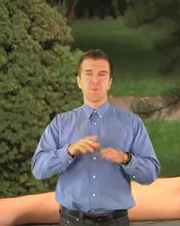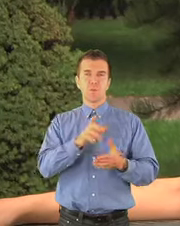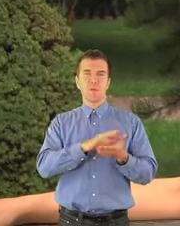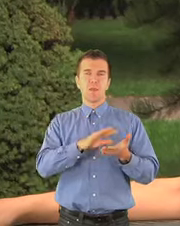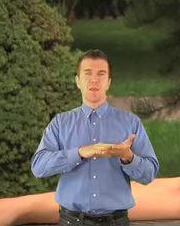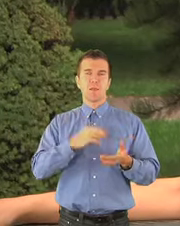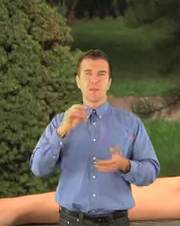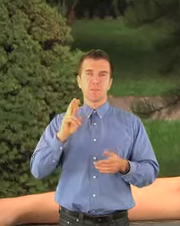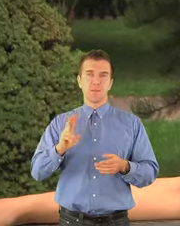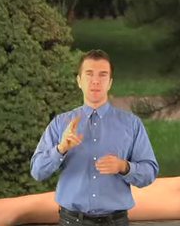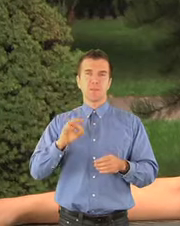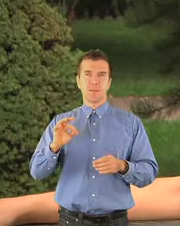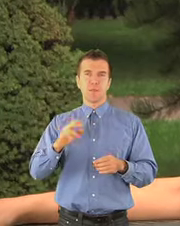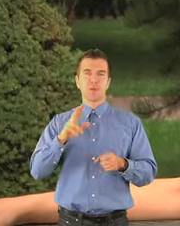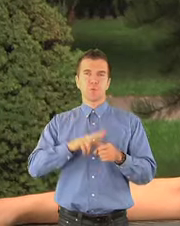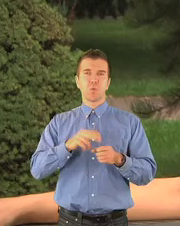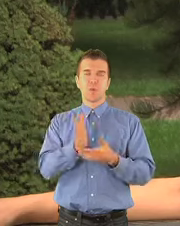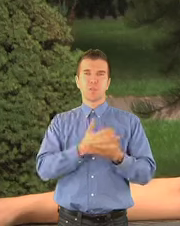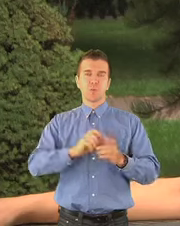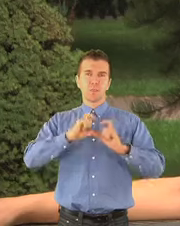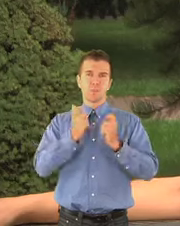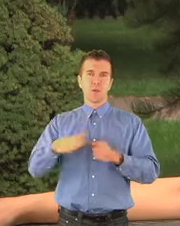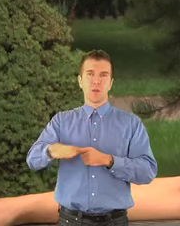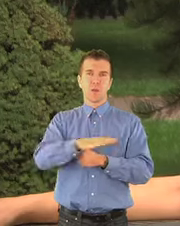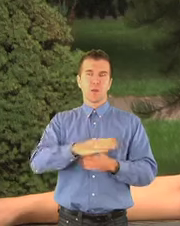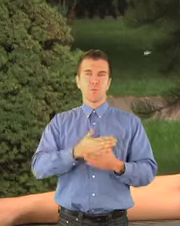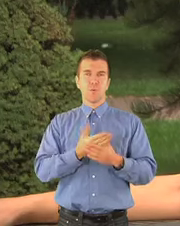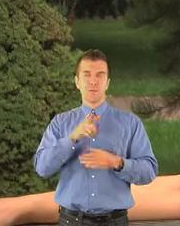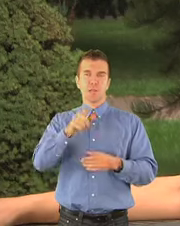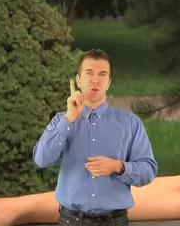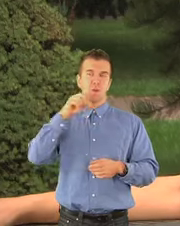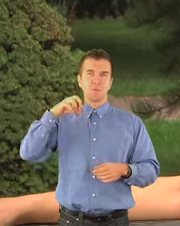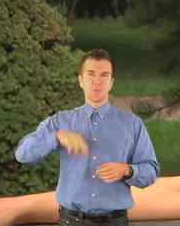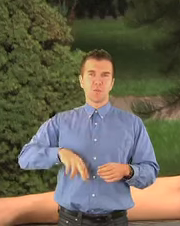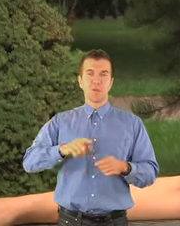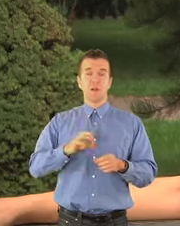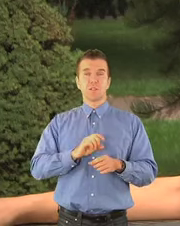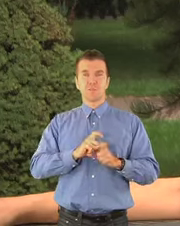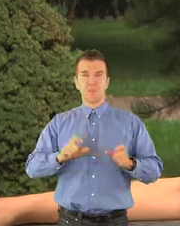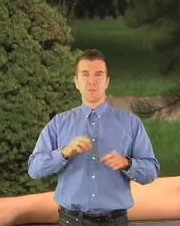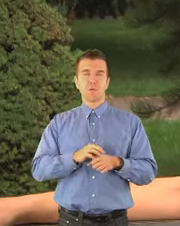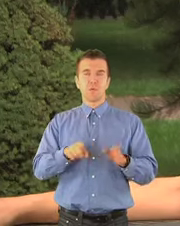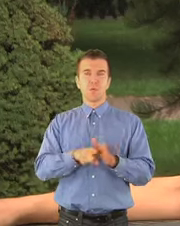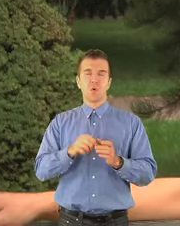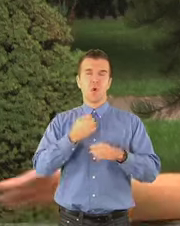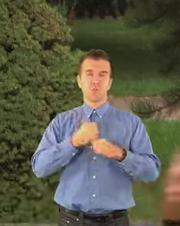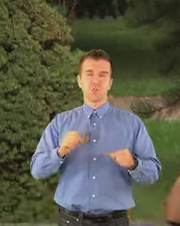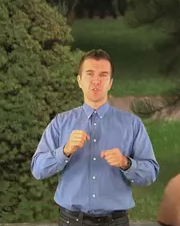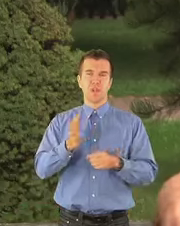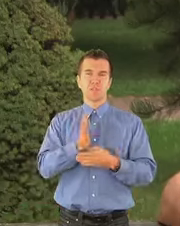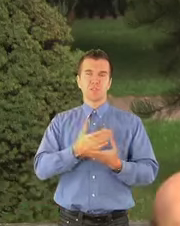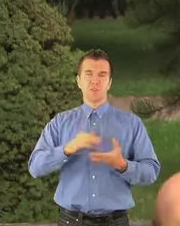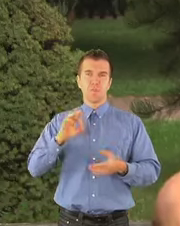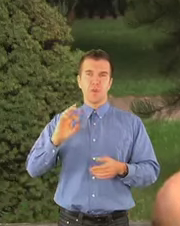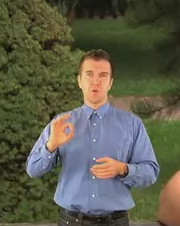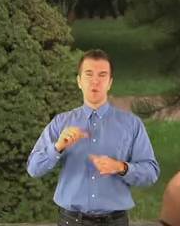ustawą sukcesyjną, która dzieliła cały kraj między jego synów. Z czasem doprowadziło do tak zwanego rozbicia dzielnicowego, to znaczy, że